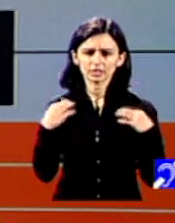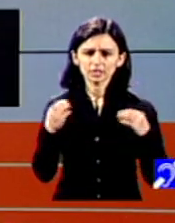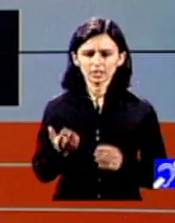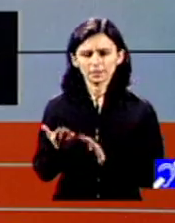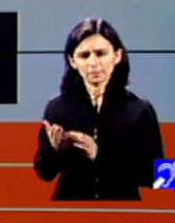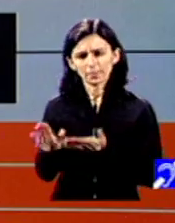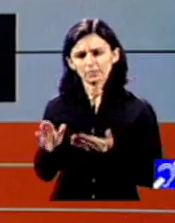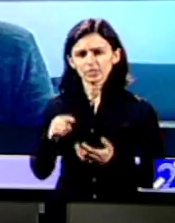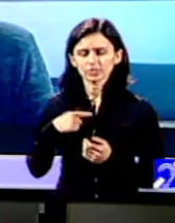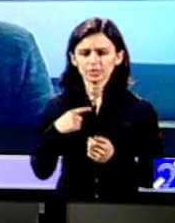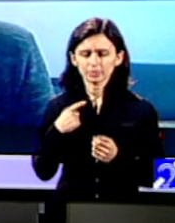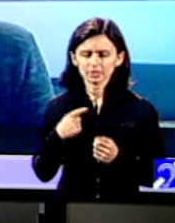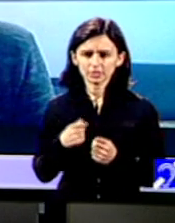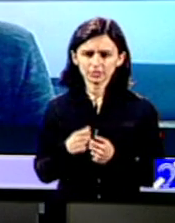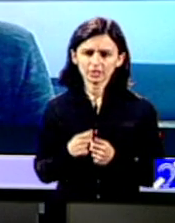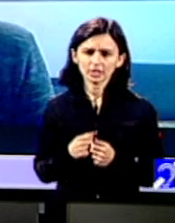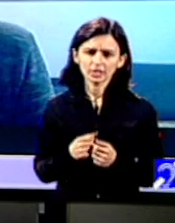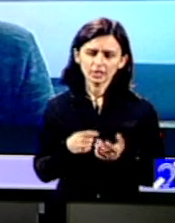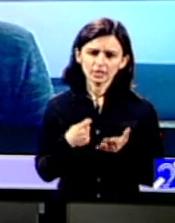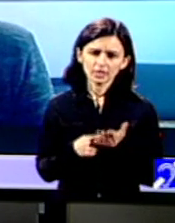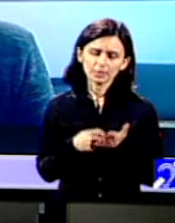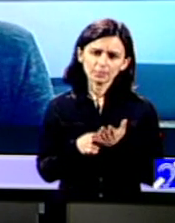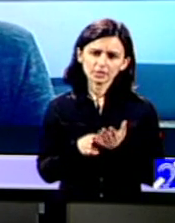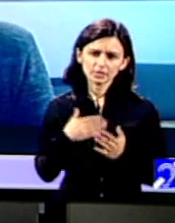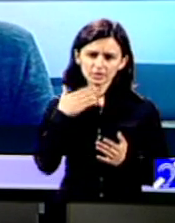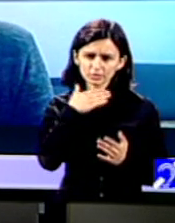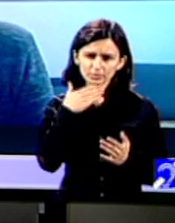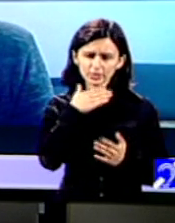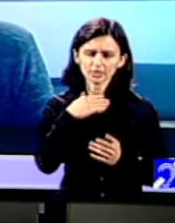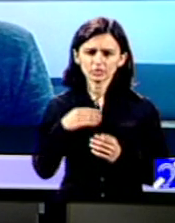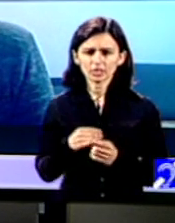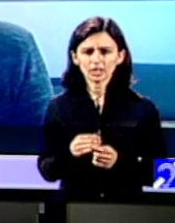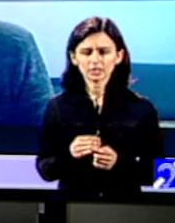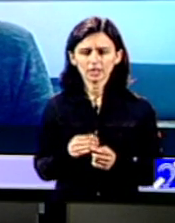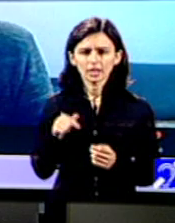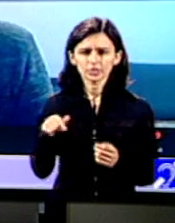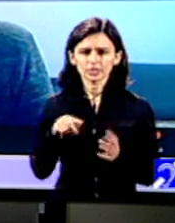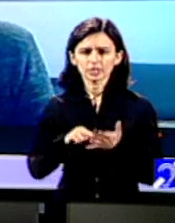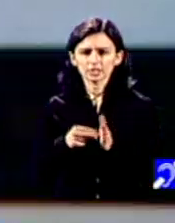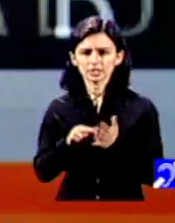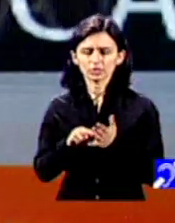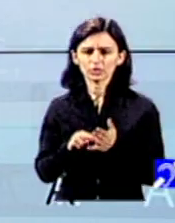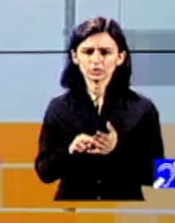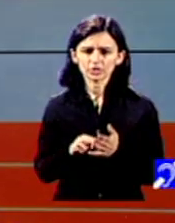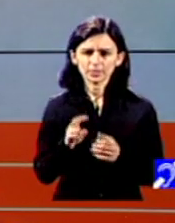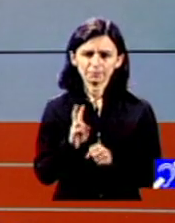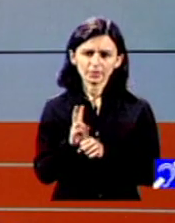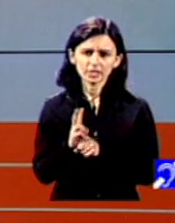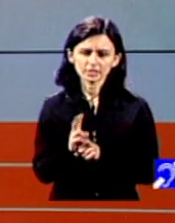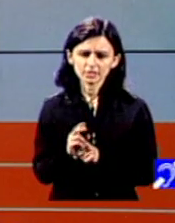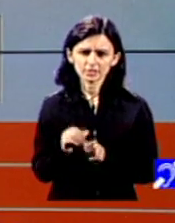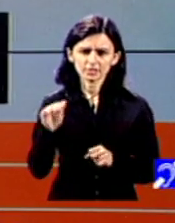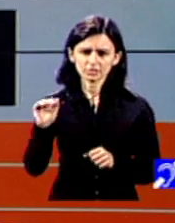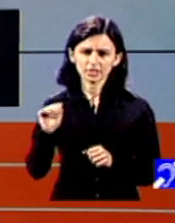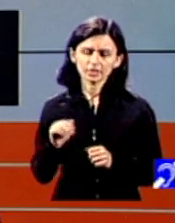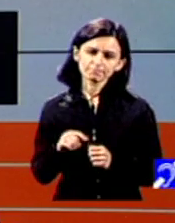începe cumva să fie poate nu decontate dar subvenționate într-o oarecare măsură astfel de tehnologie asistive altfel vom fi iarăși în